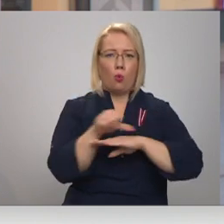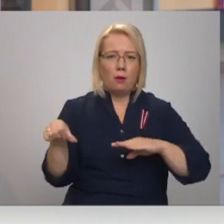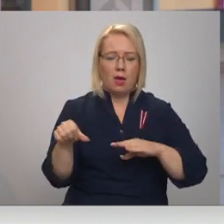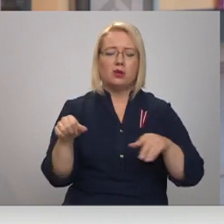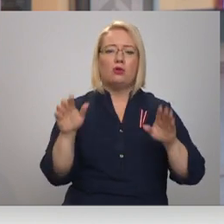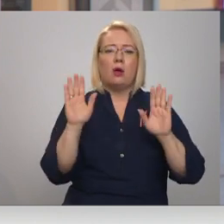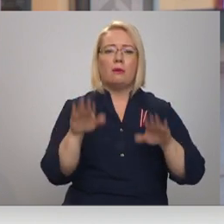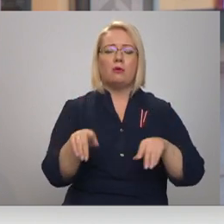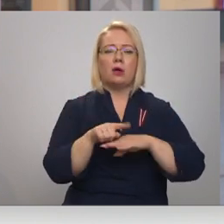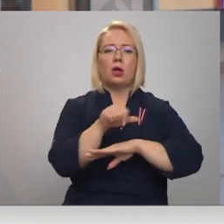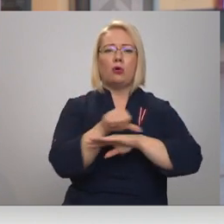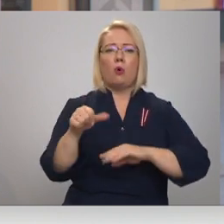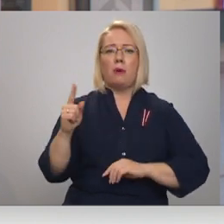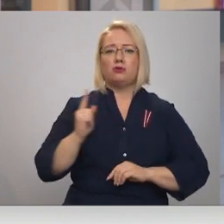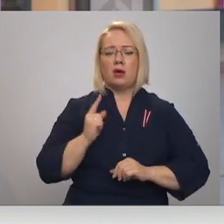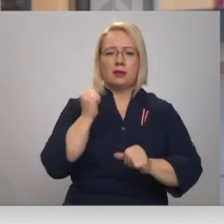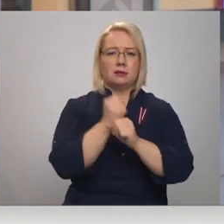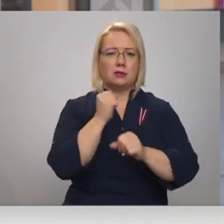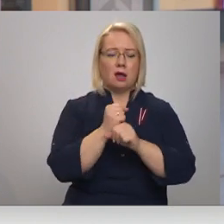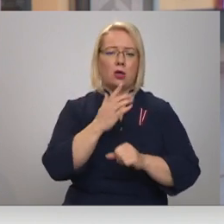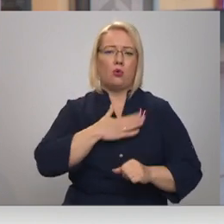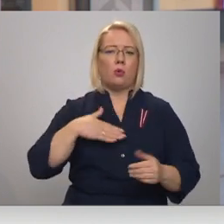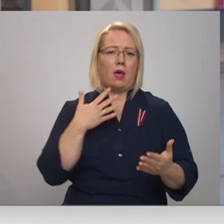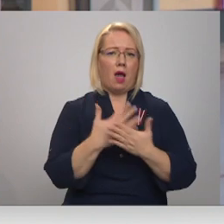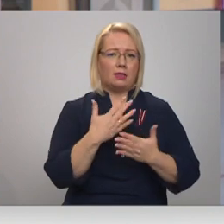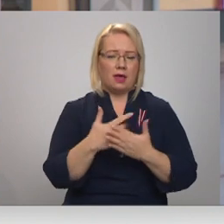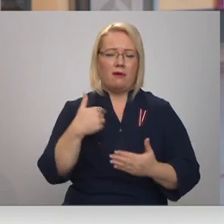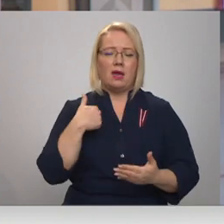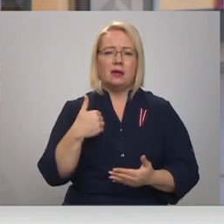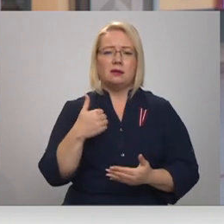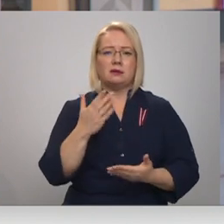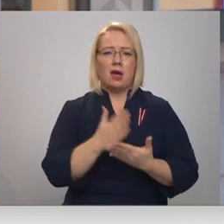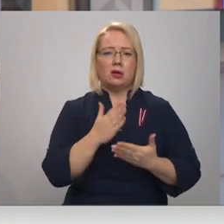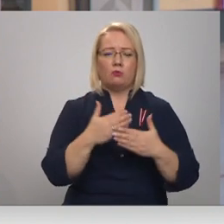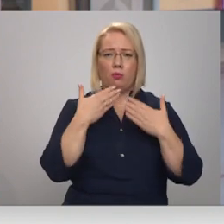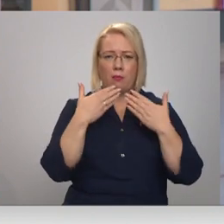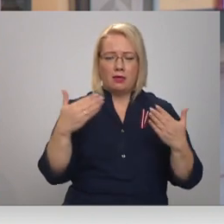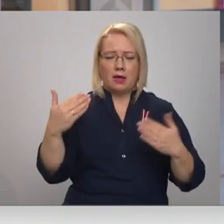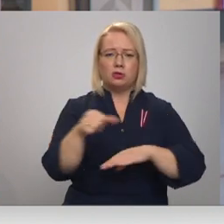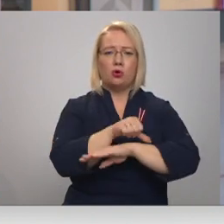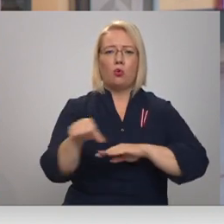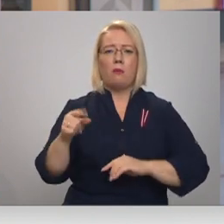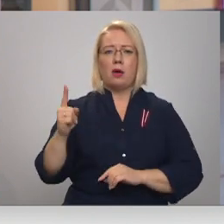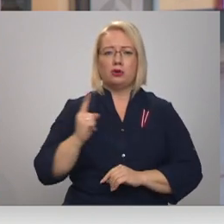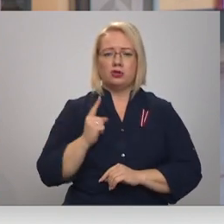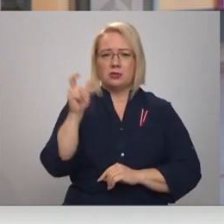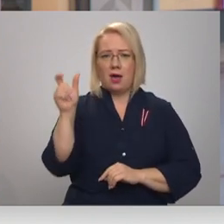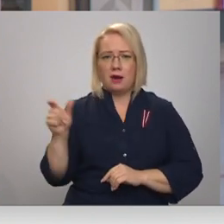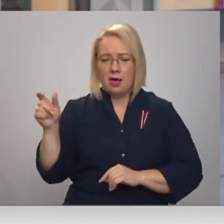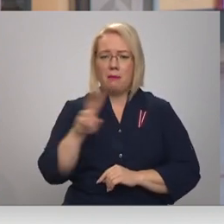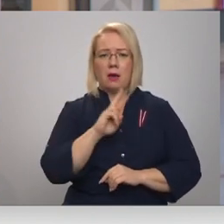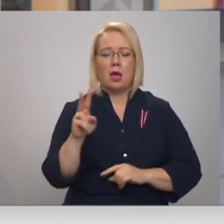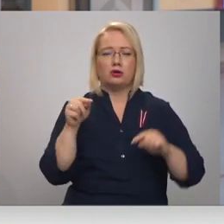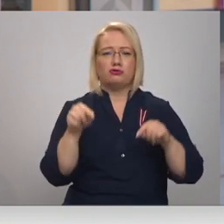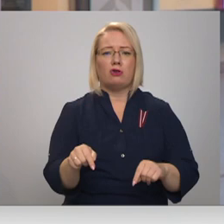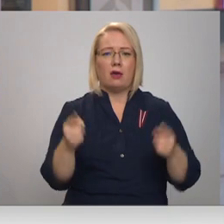robežsārdze strādā ļoti aktīvi. Es esmu pateicīgs tieši robežsārdiem, kas šajā